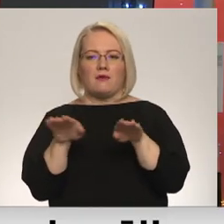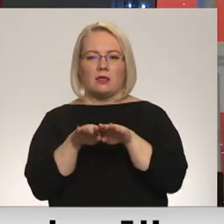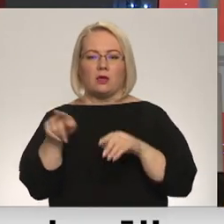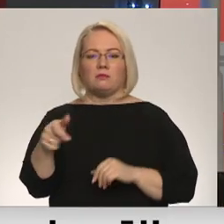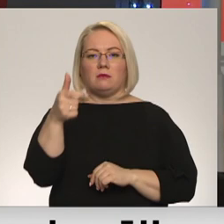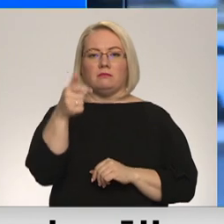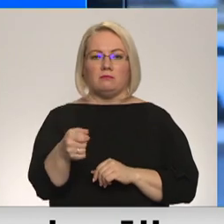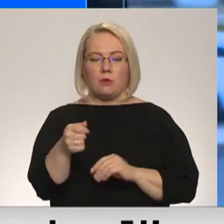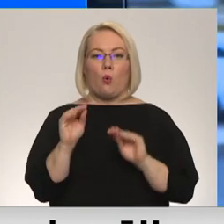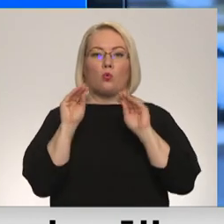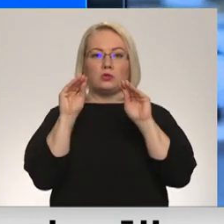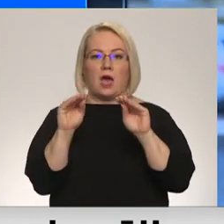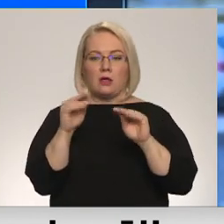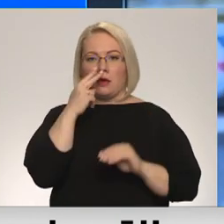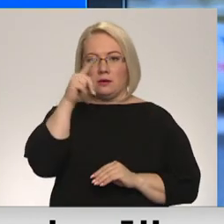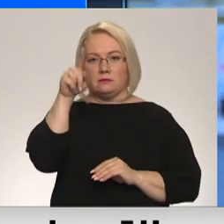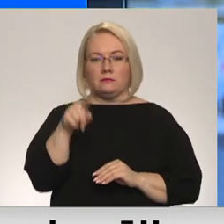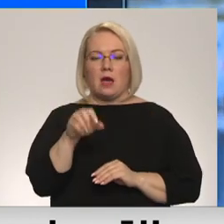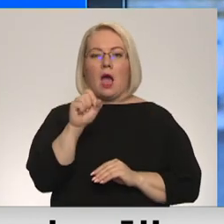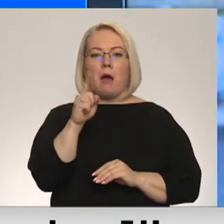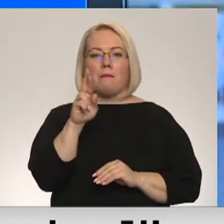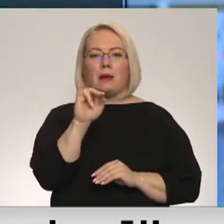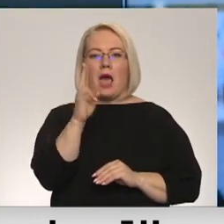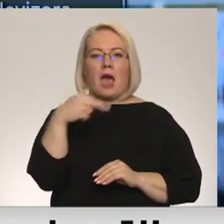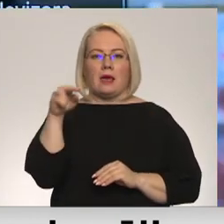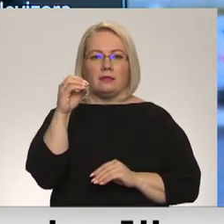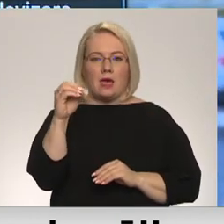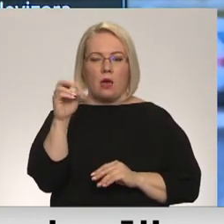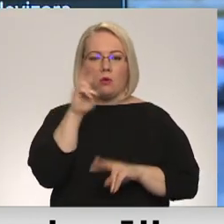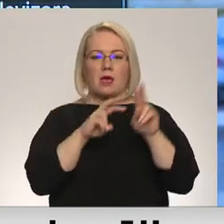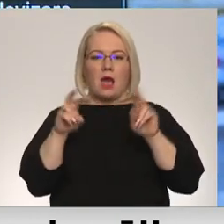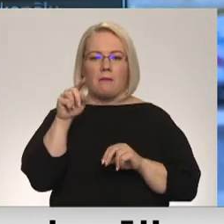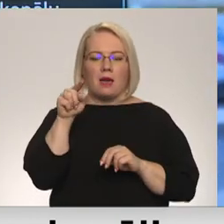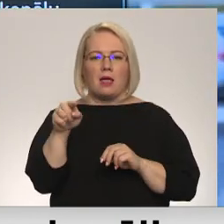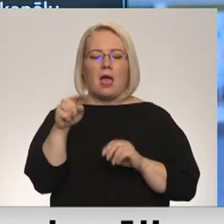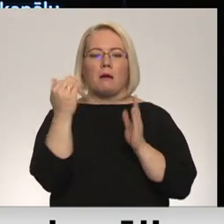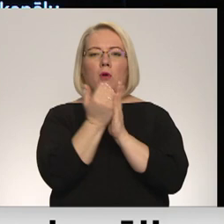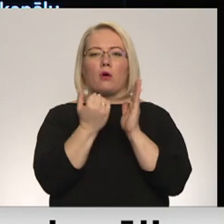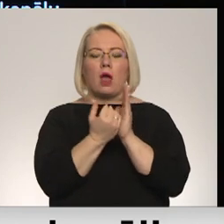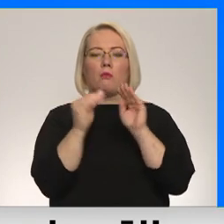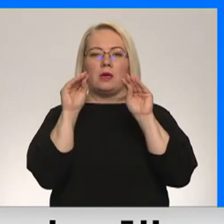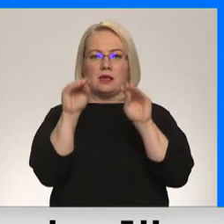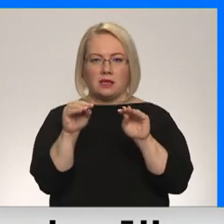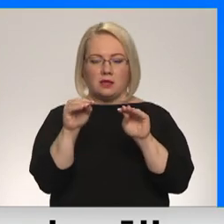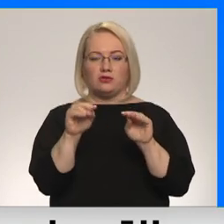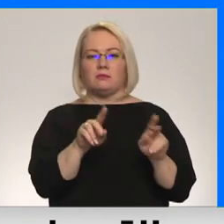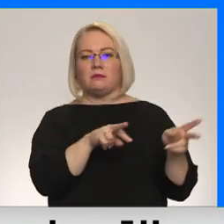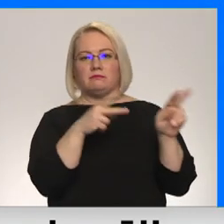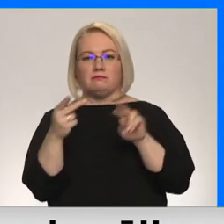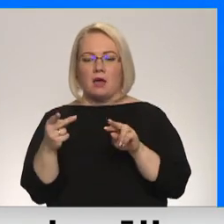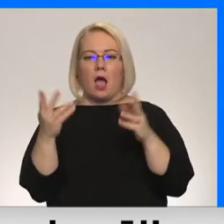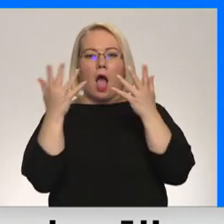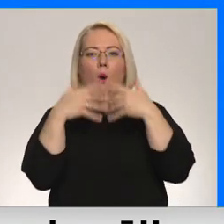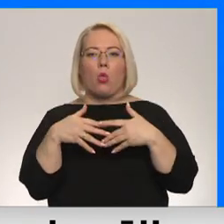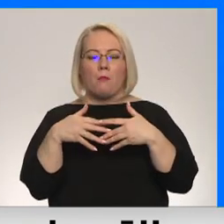uzstādījumiem, jāmeklē apraidas uzstādījumi un jāmeklē kanālu iestatīšana. Pēc tam jāmeklē automātiski